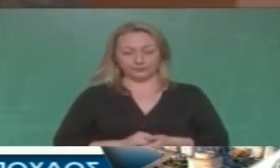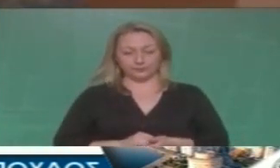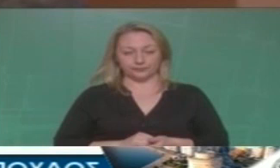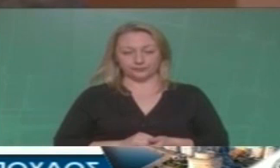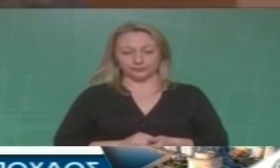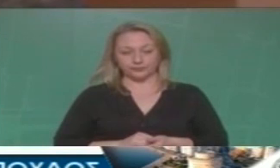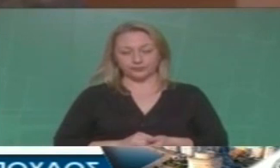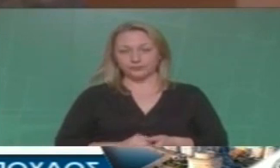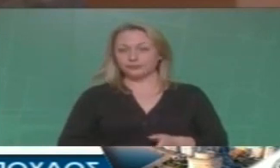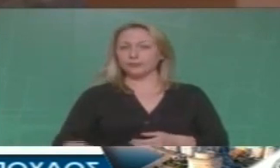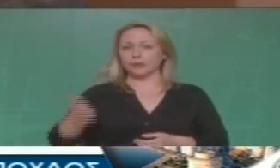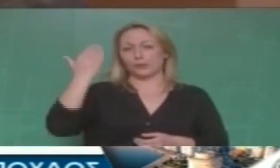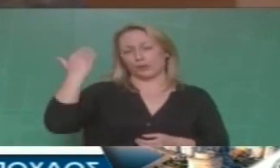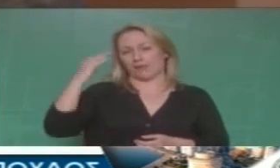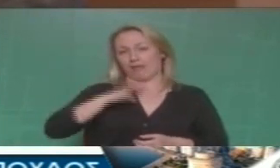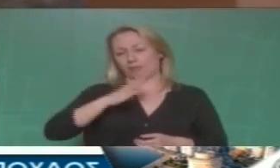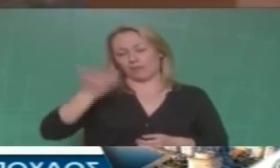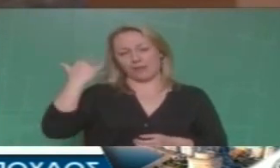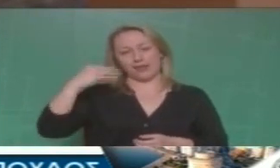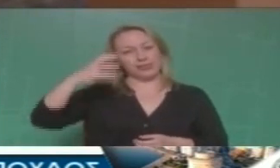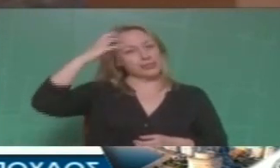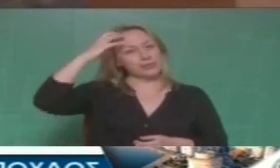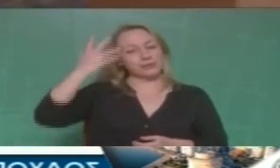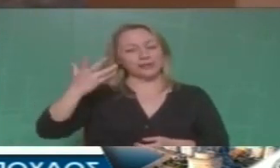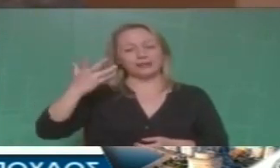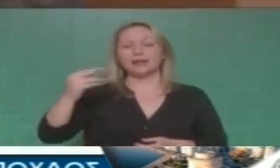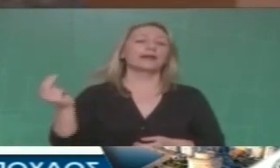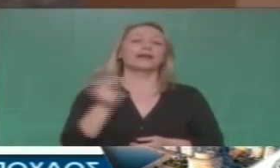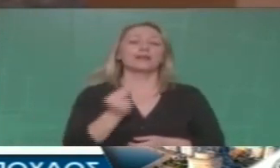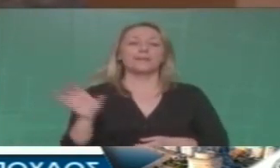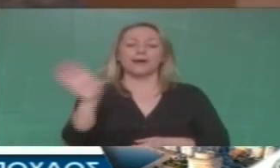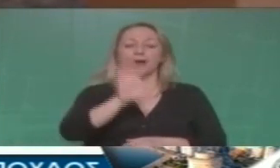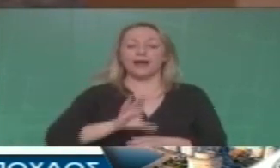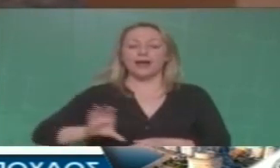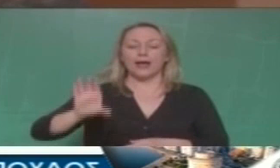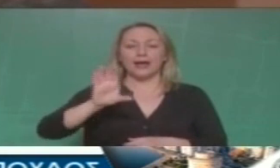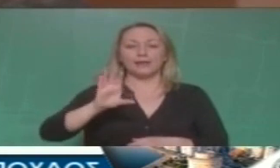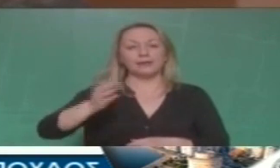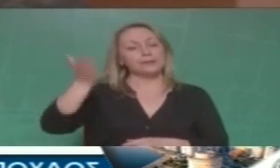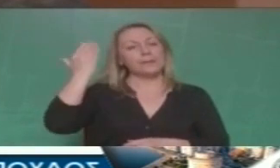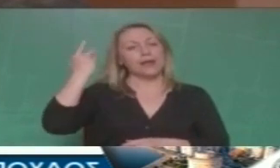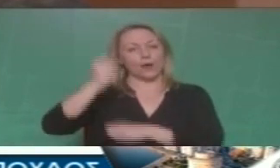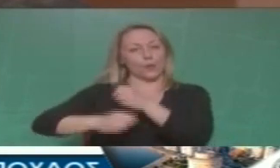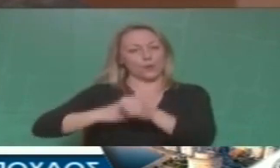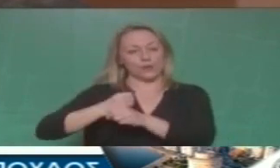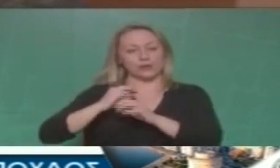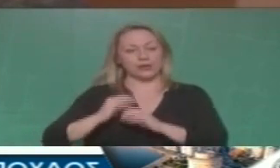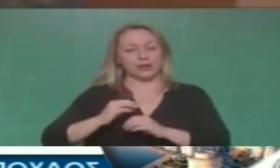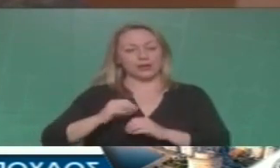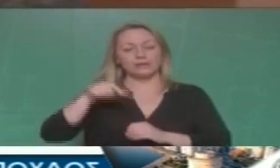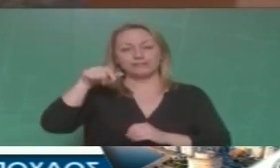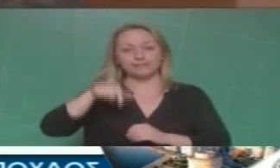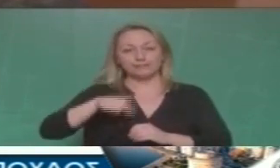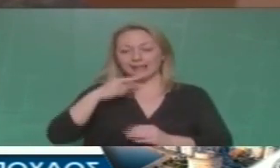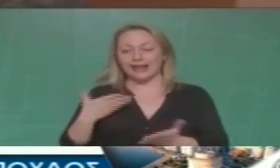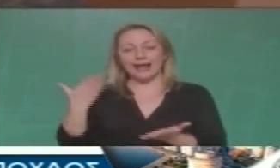Θα θυμούνται οι παλιότεροι ότι το ζήτημα της έκθεσης τα παλιότερα χρόνια είχε αποτυπωθεί